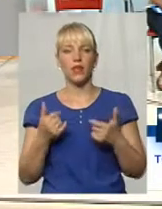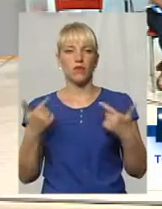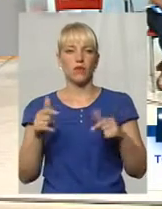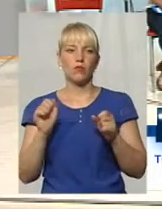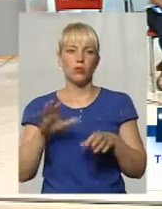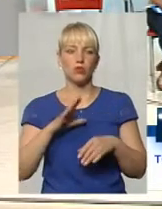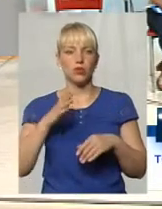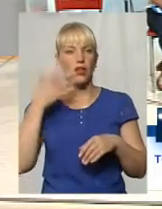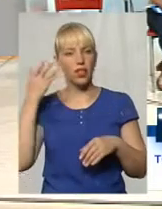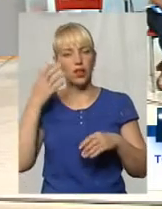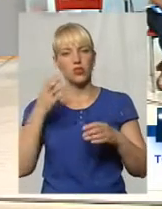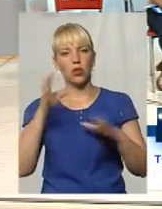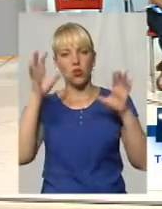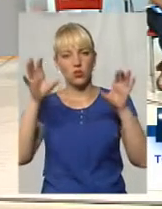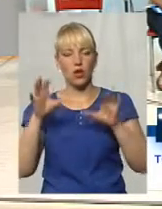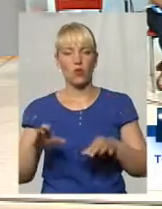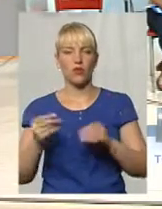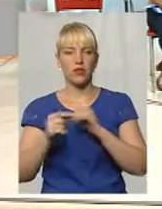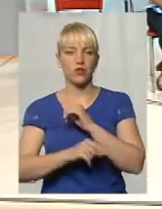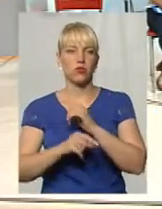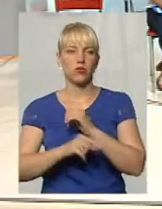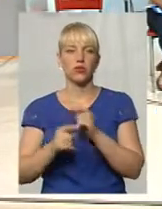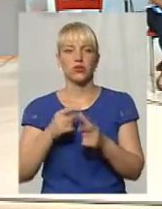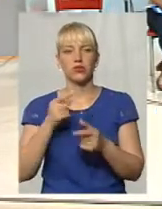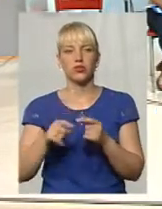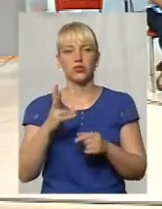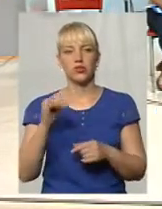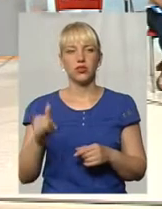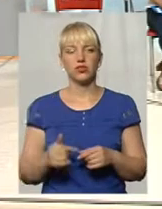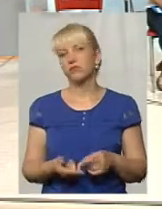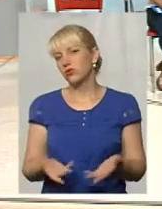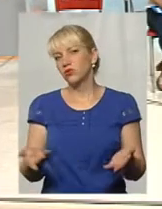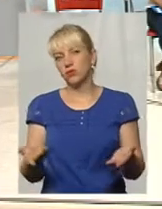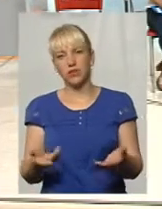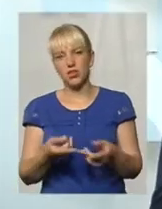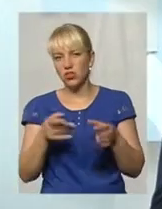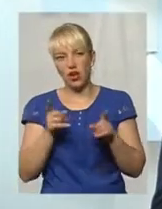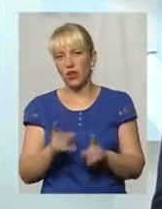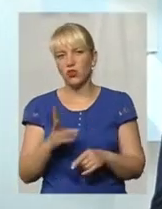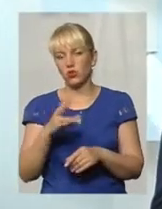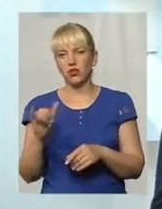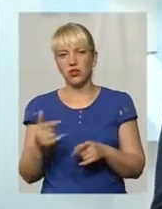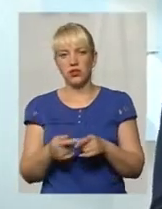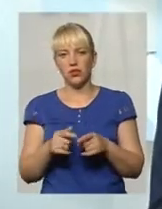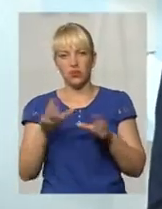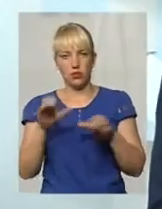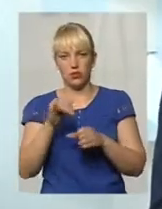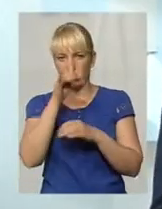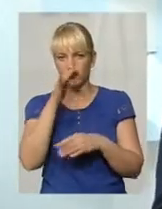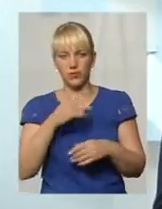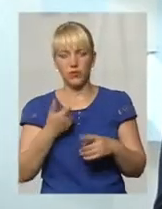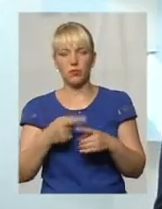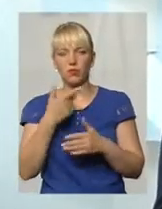легше узаконити корупцію? Чи ні? Звичайно, ні. Ми повинні говорити в даному випадку про